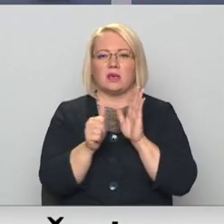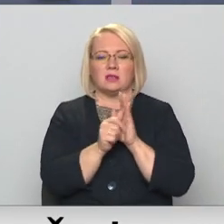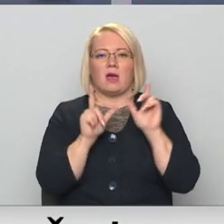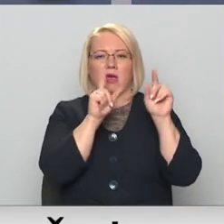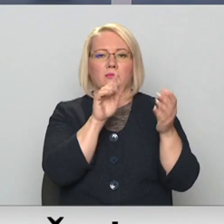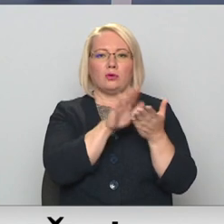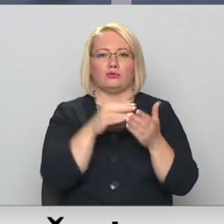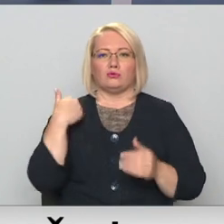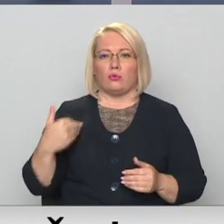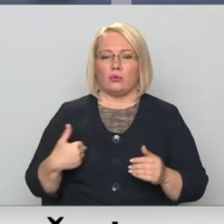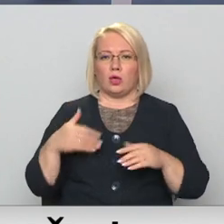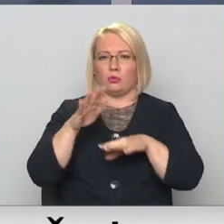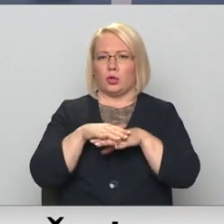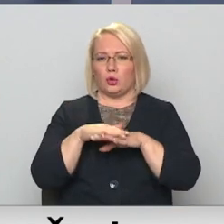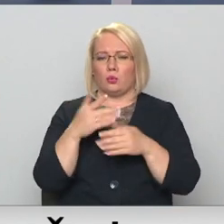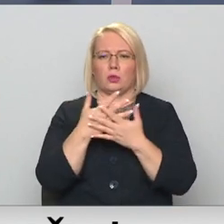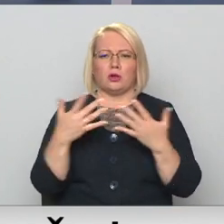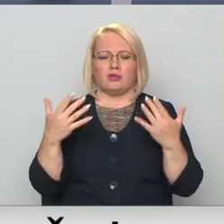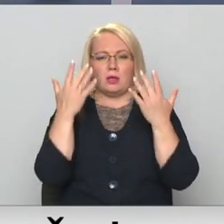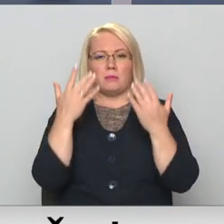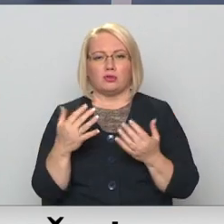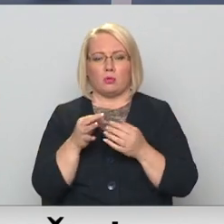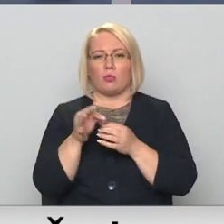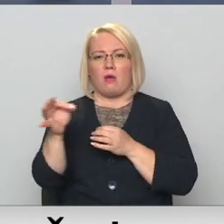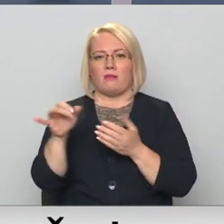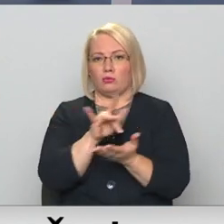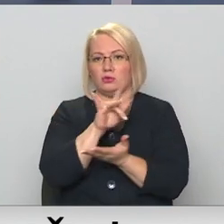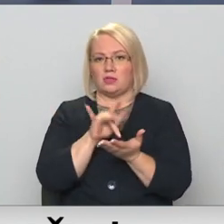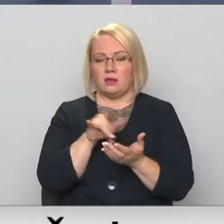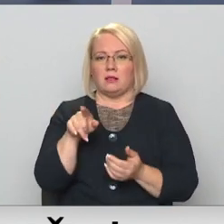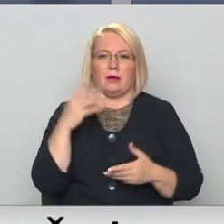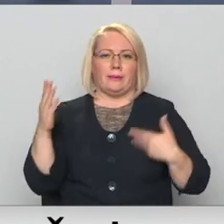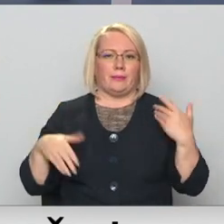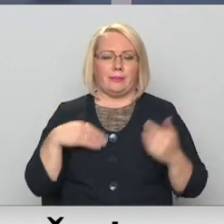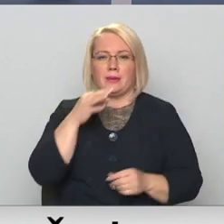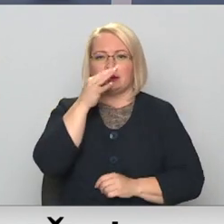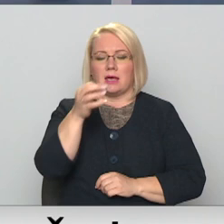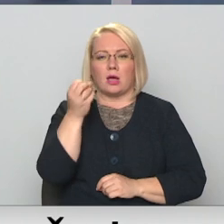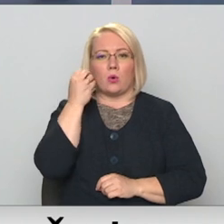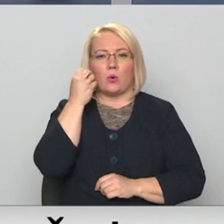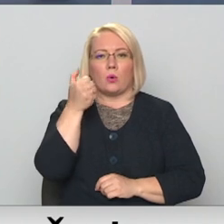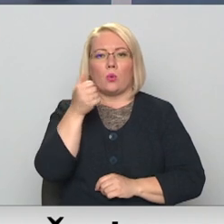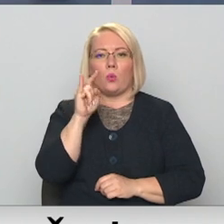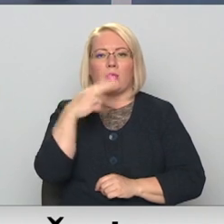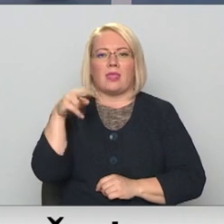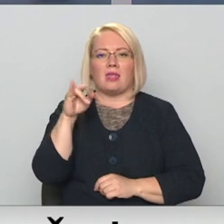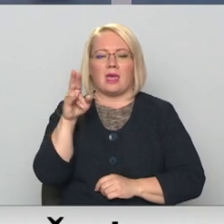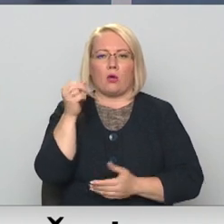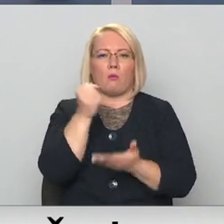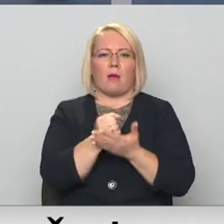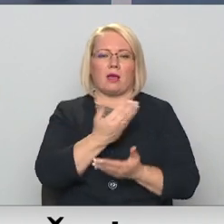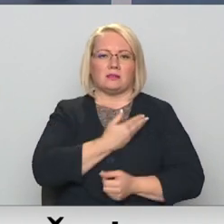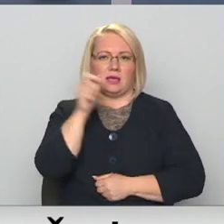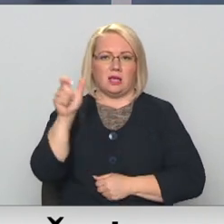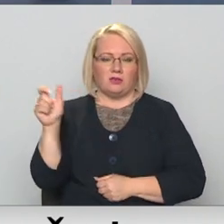uz kuldīgu, uz tirgu un dažādiem pasākumiem novada centrā. Tā satraukti saka gudinieku pagasti iedzīvotāji. Kopš